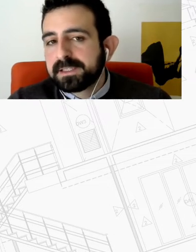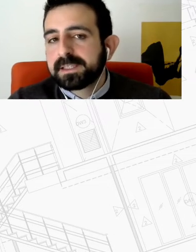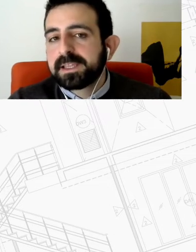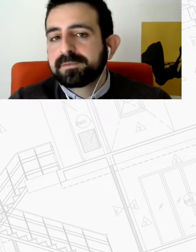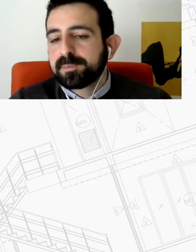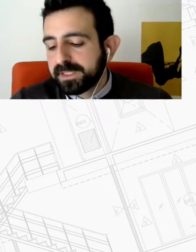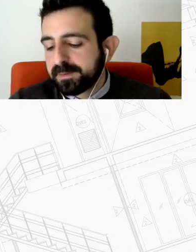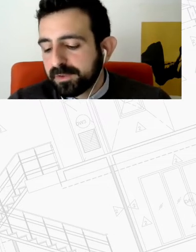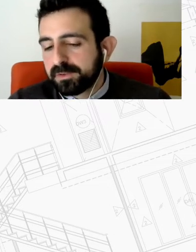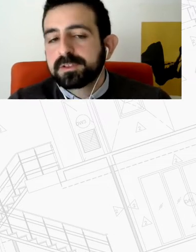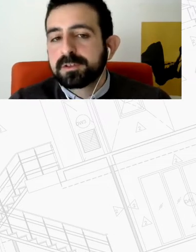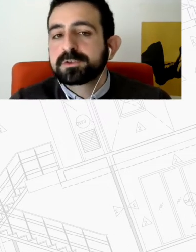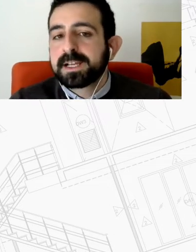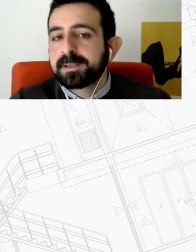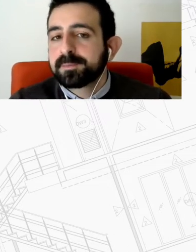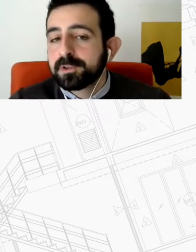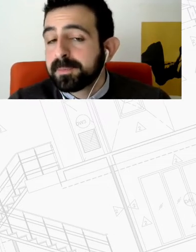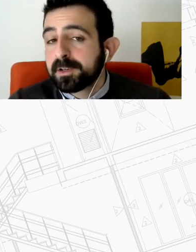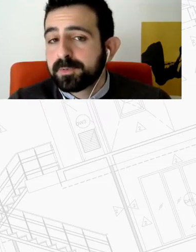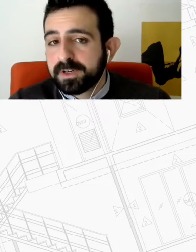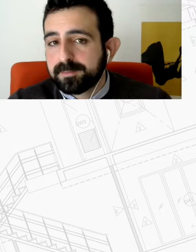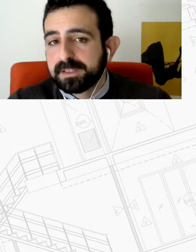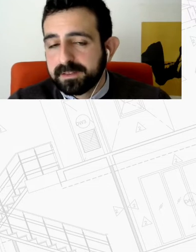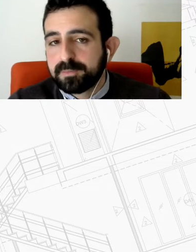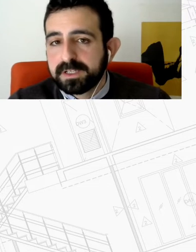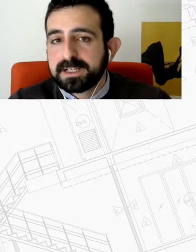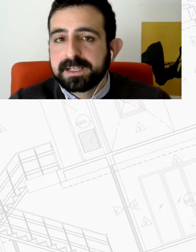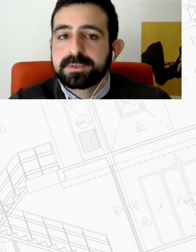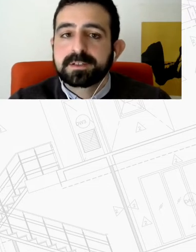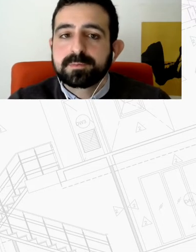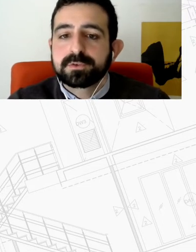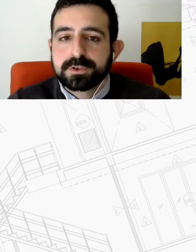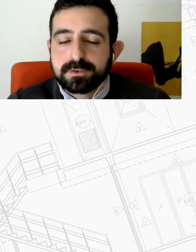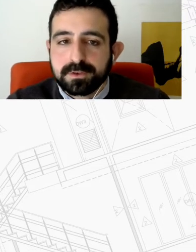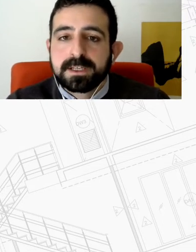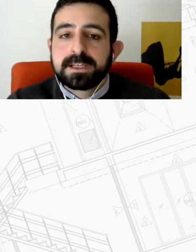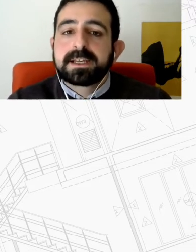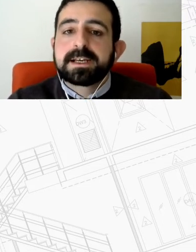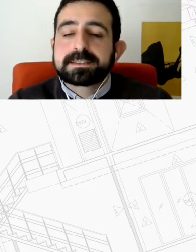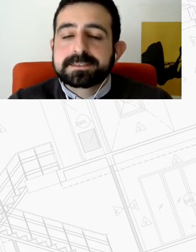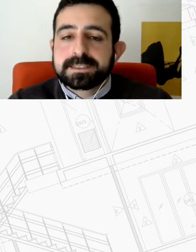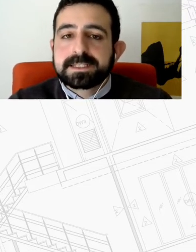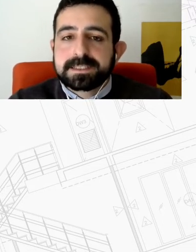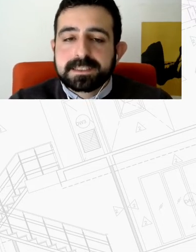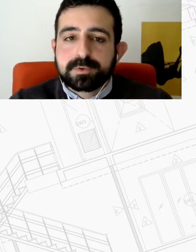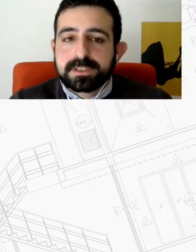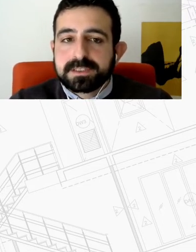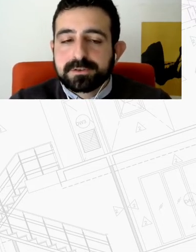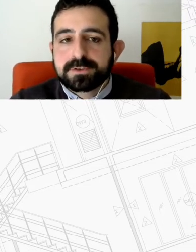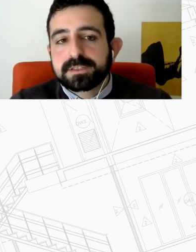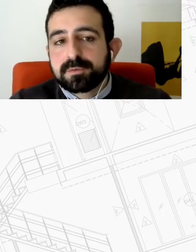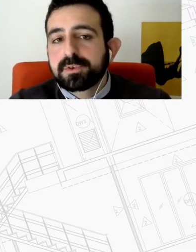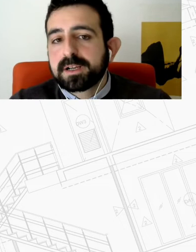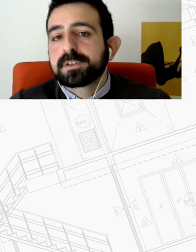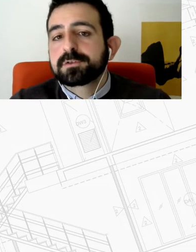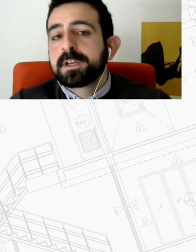κομμάτι είναι και η ευρωπαϊκή χρηματοδότηση όμως καλύπτει μόνο εκ μέρους προγράμματα δεν μπορεί να καλύψει ας πούμε το σύνολο της στεγαστικής πολιτικής